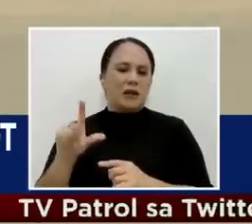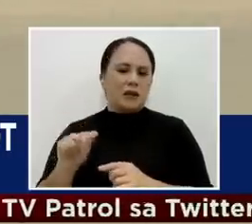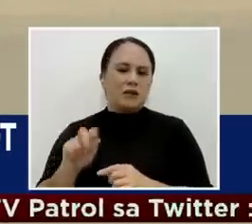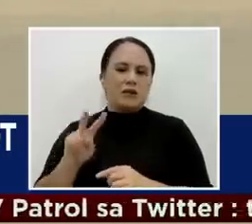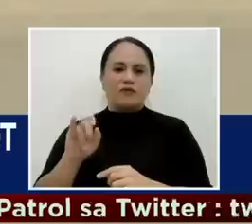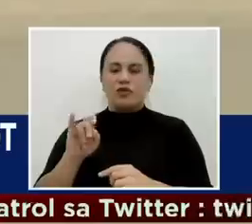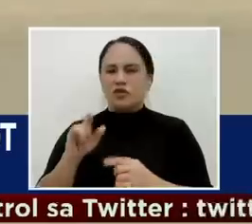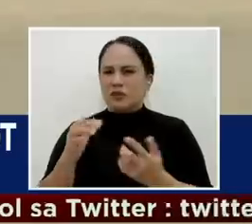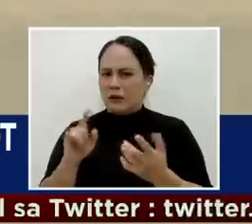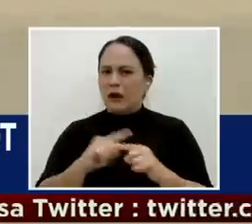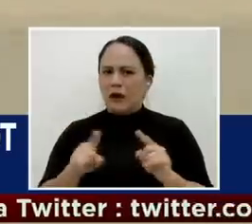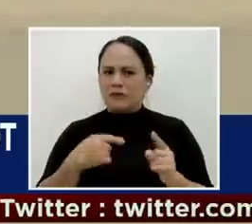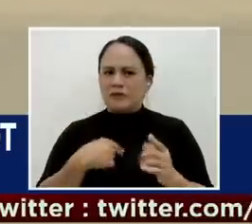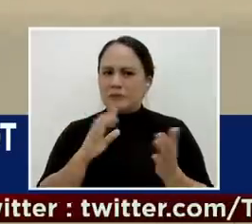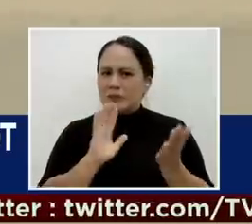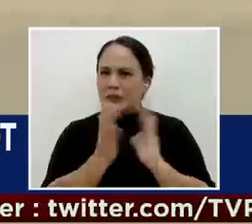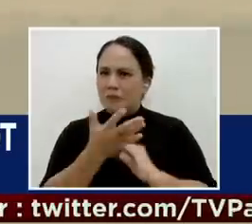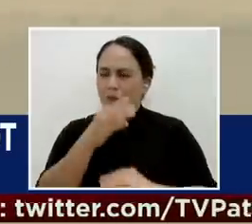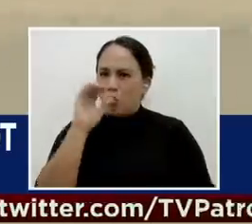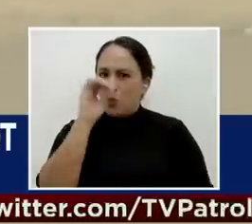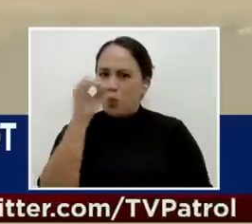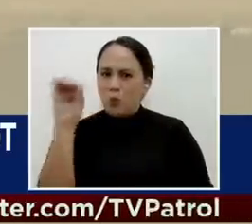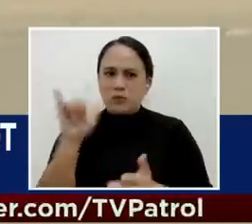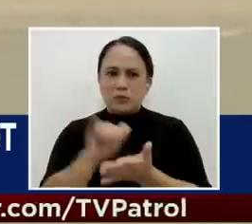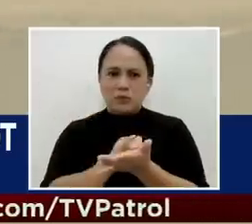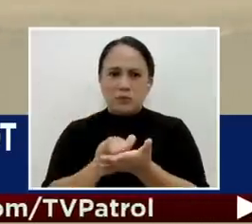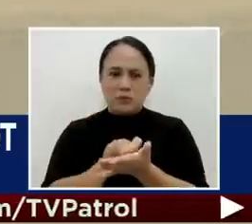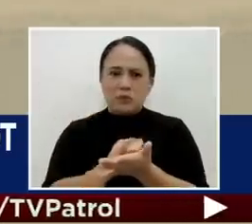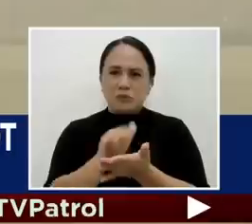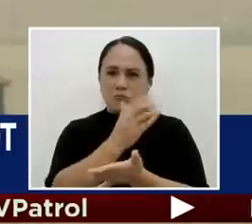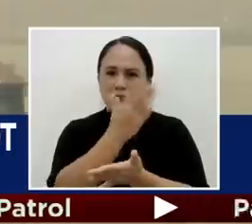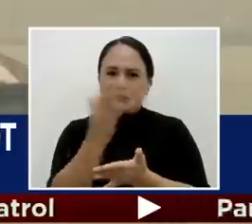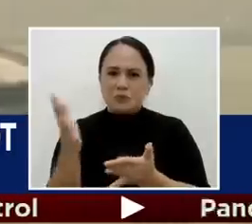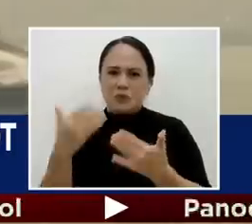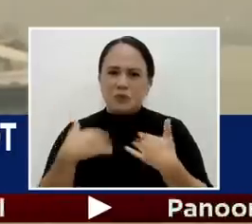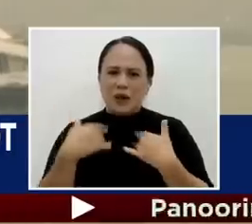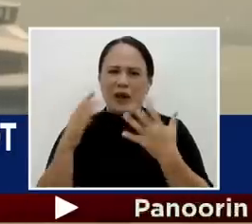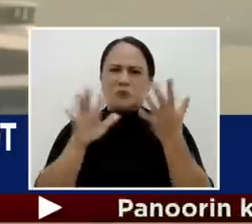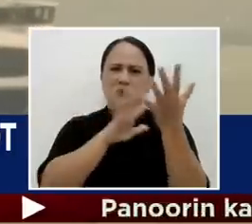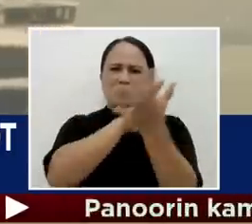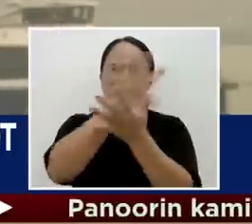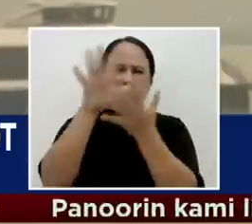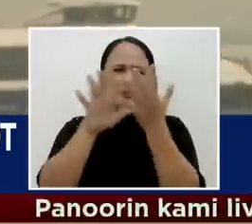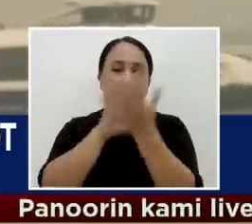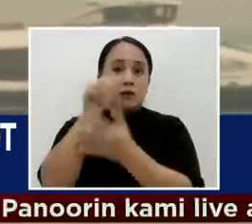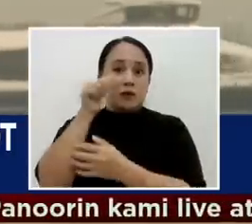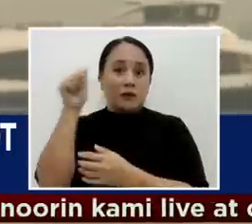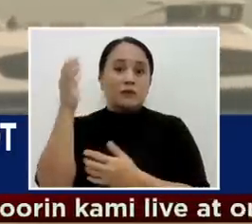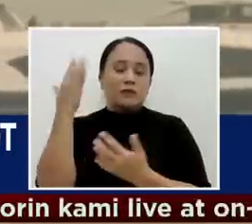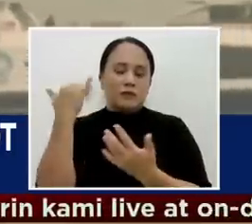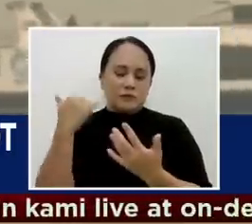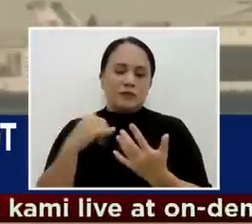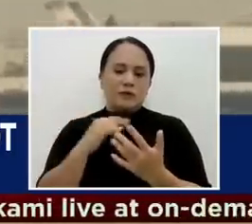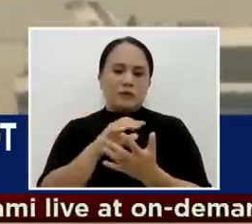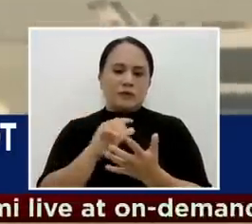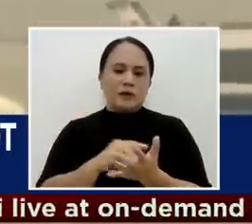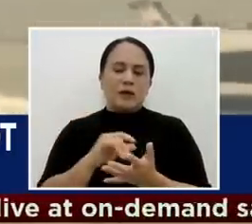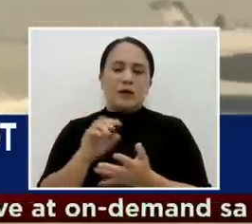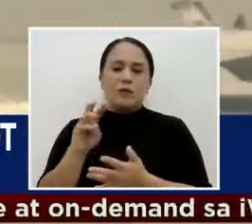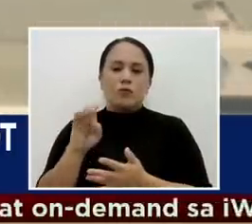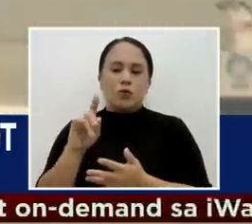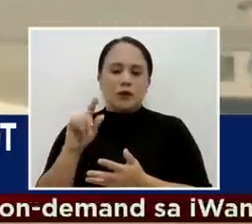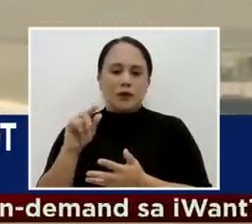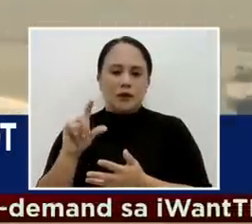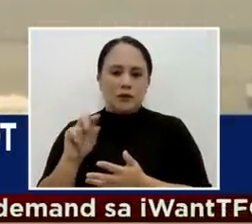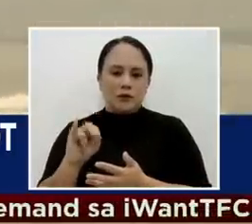Nagkulay orange ang kalangitan sa New York City matapos balutin na makapal na usok ang syudad. Sa Brooklyn at Queens, mas